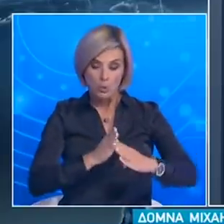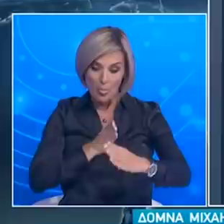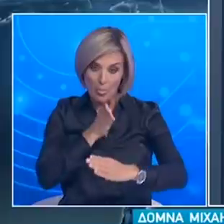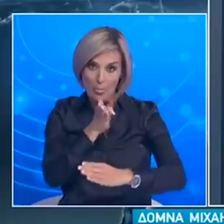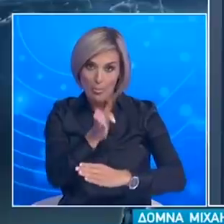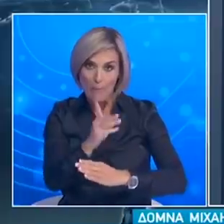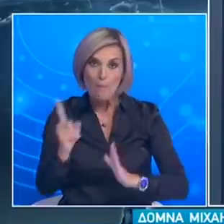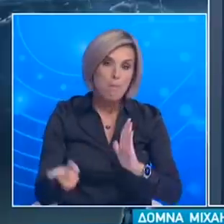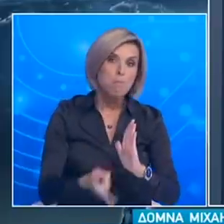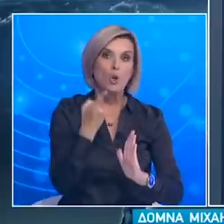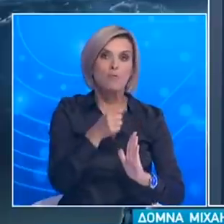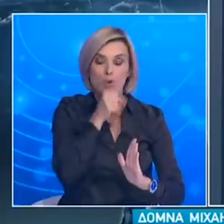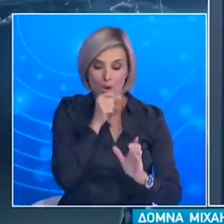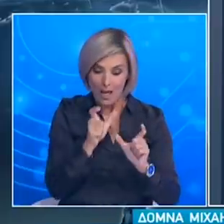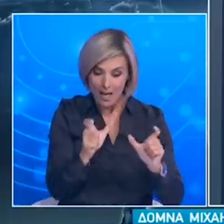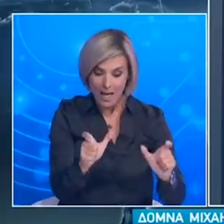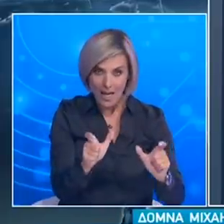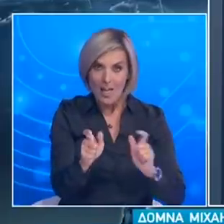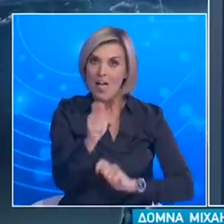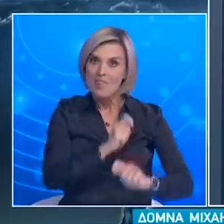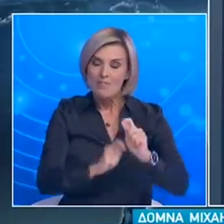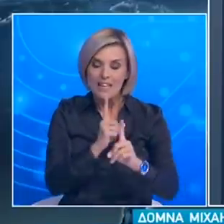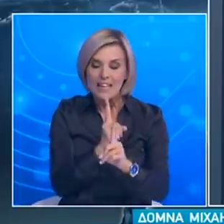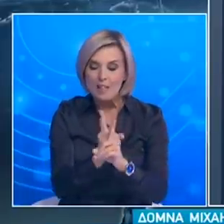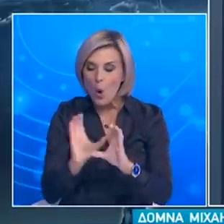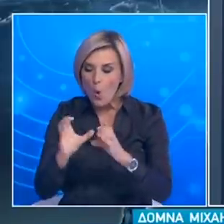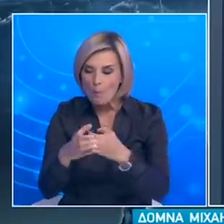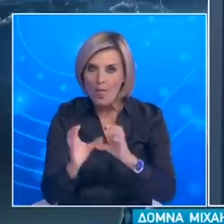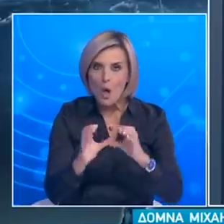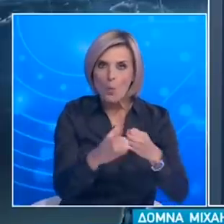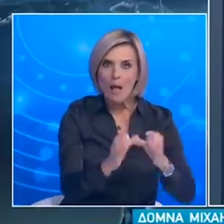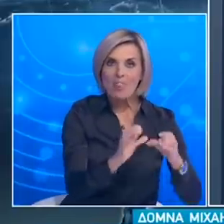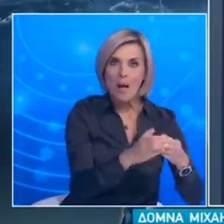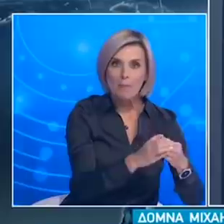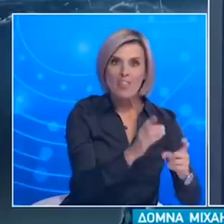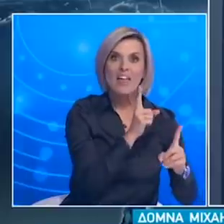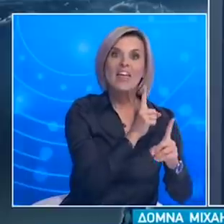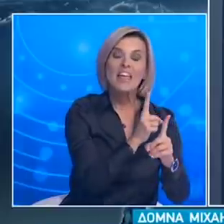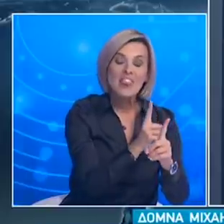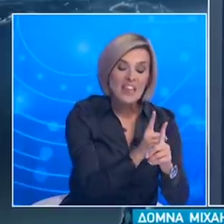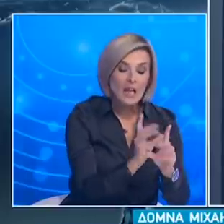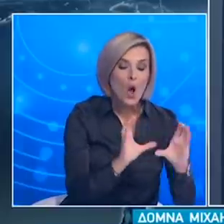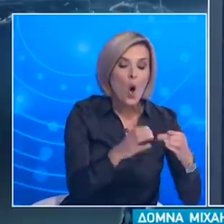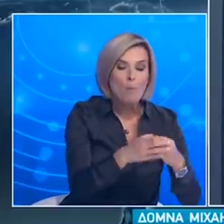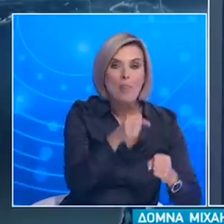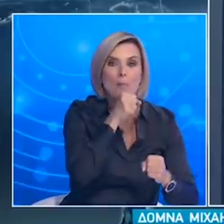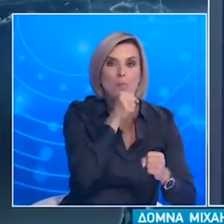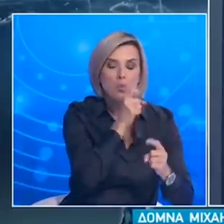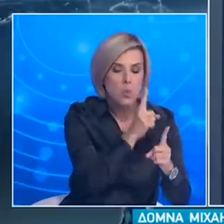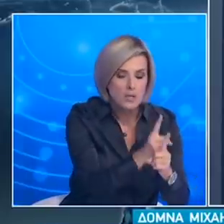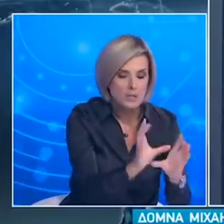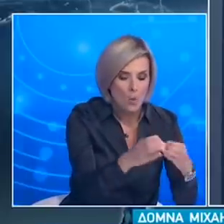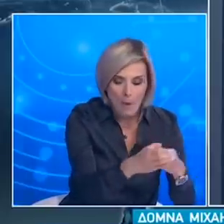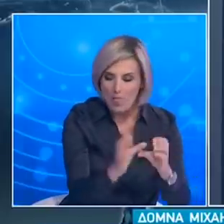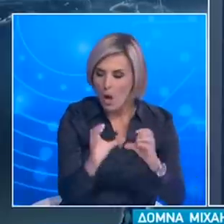η δημιουργία ομάδων προσωπικού που η κάθε μία θα φροντίζει συγκεκριμένες ομάδες ωφελούμενων μέσα στις δομές